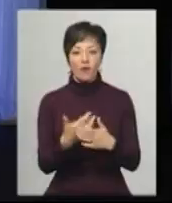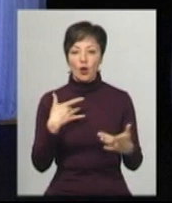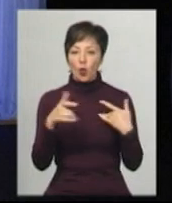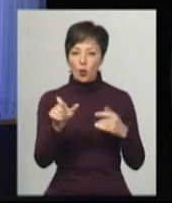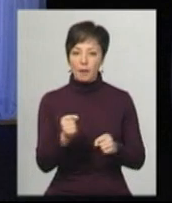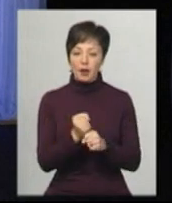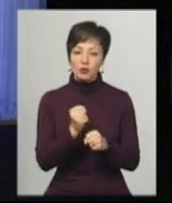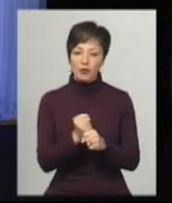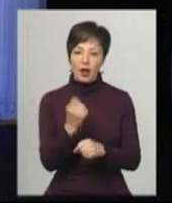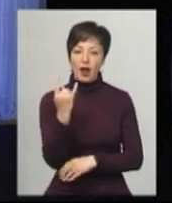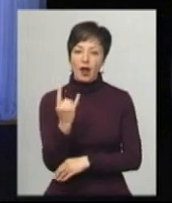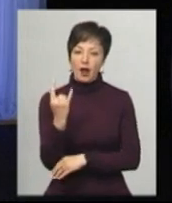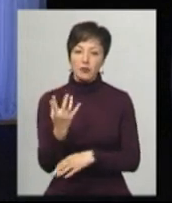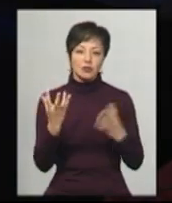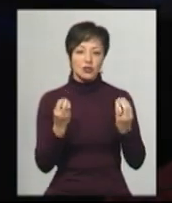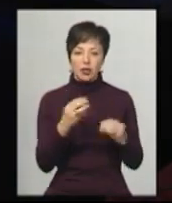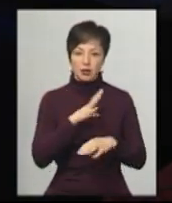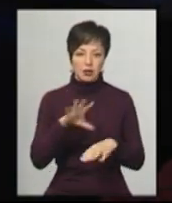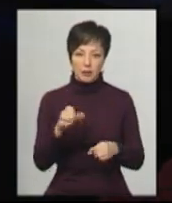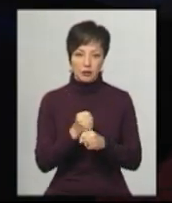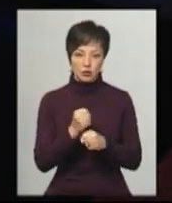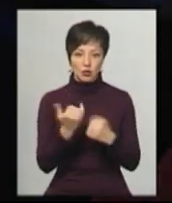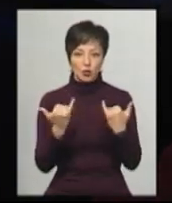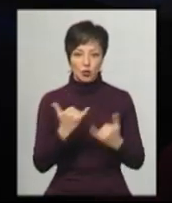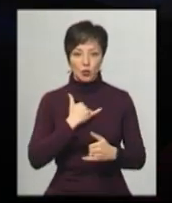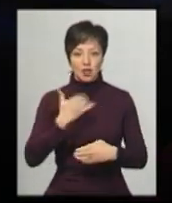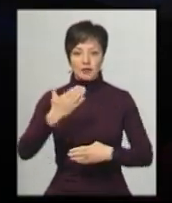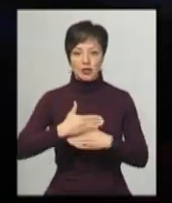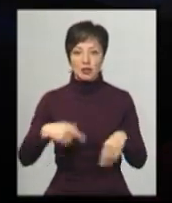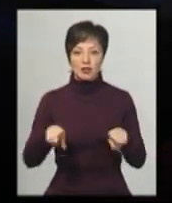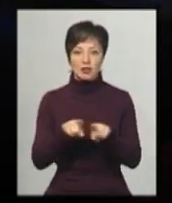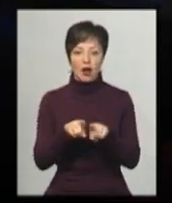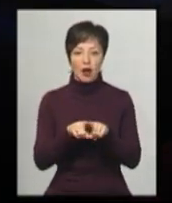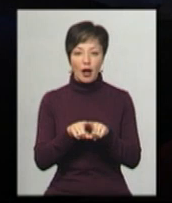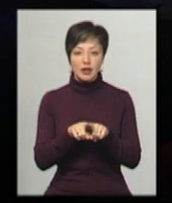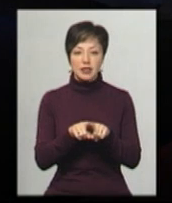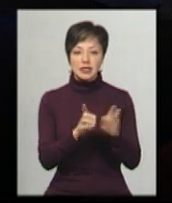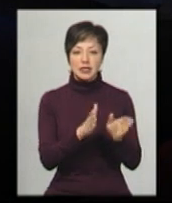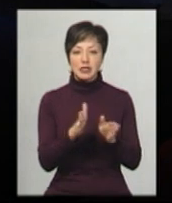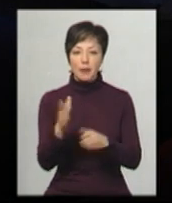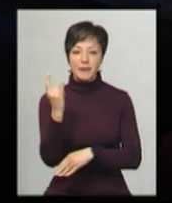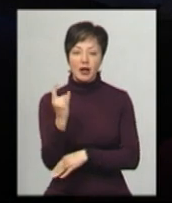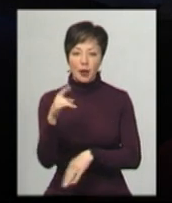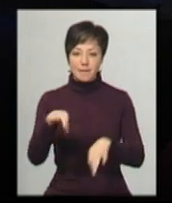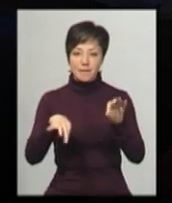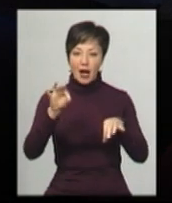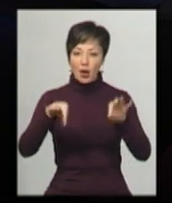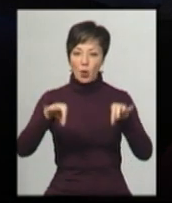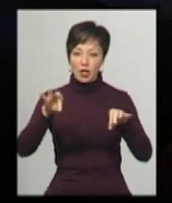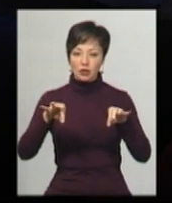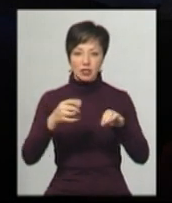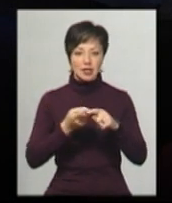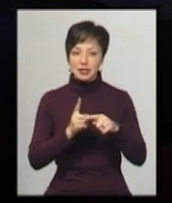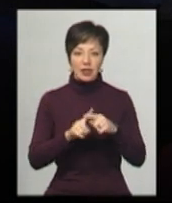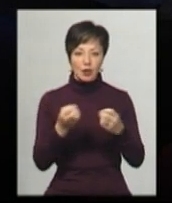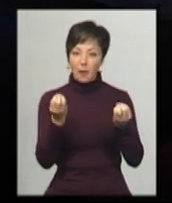попрацювати з тими ляльками, з якими ще не робила. Сьогодні в нашій виставі така система ляльок «Маріонеточка». Це не